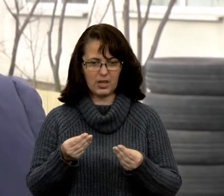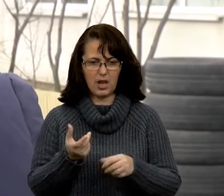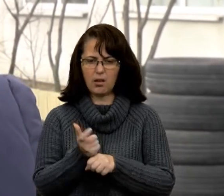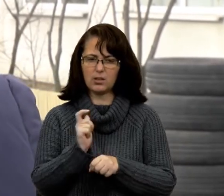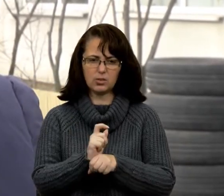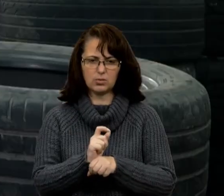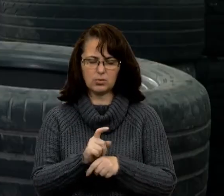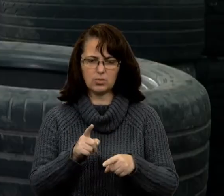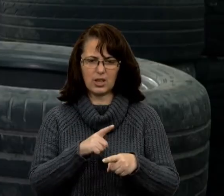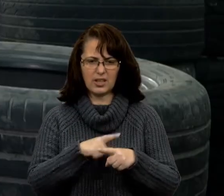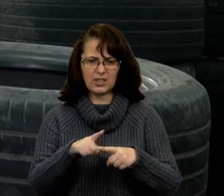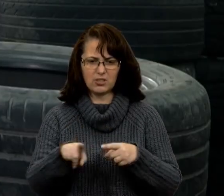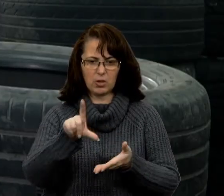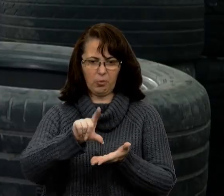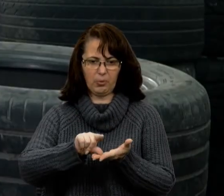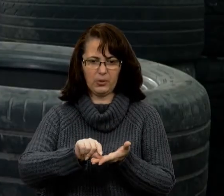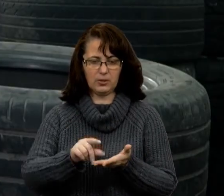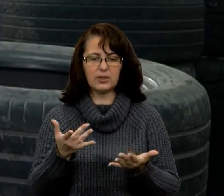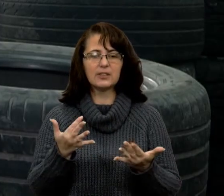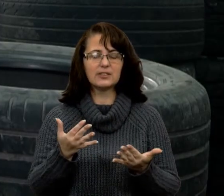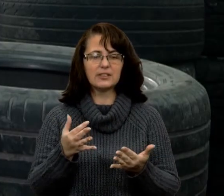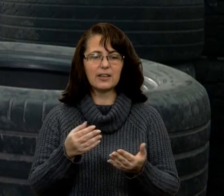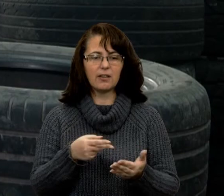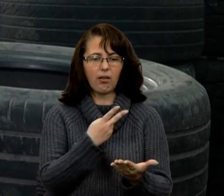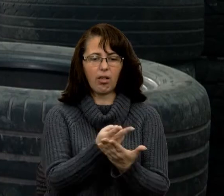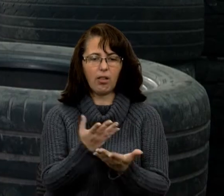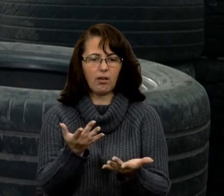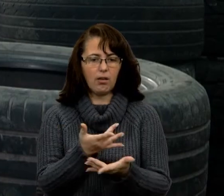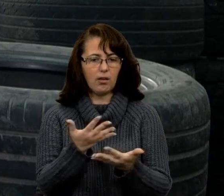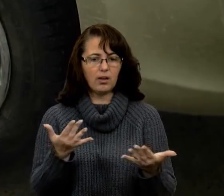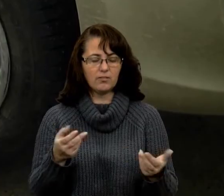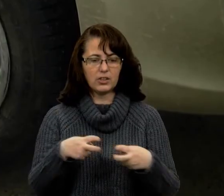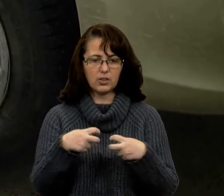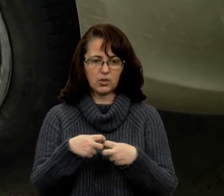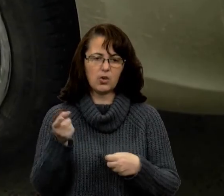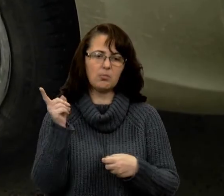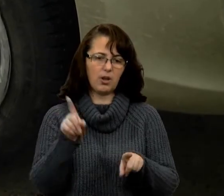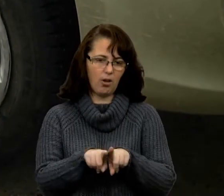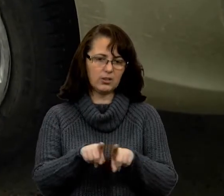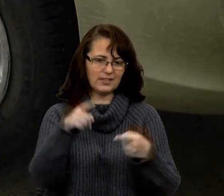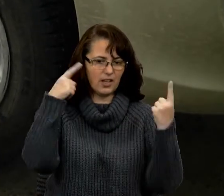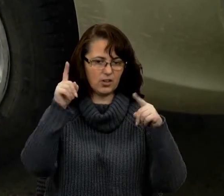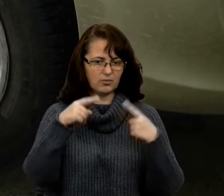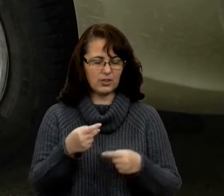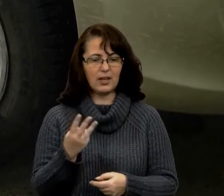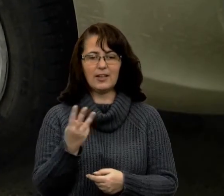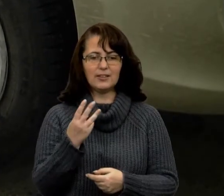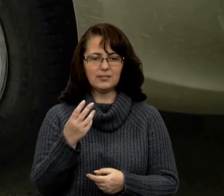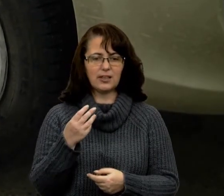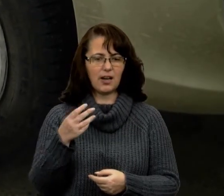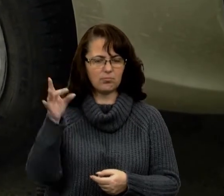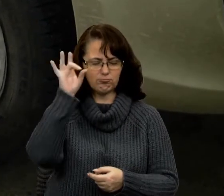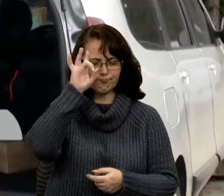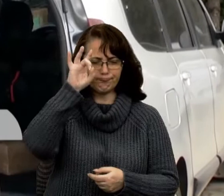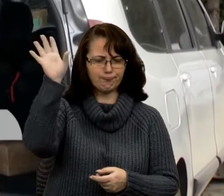скоро зношується. Скільки видів гуми, стільки ж міфів про неї серед подіїв. Три найпопулярніші розвінчаємо разом з